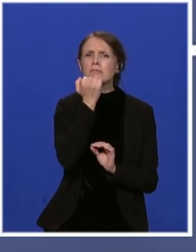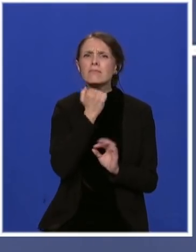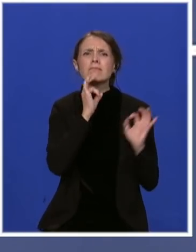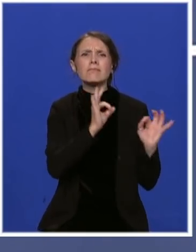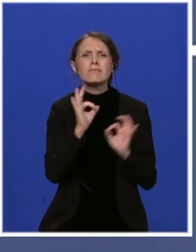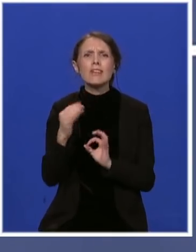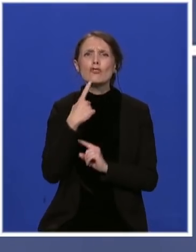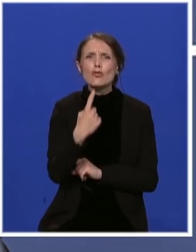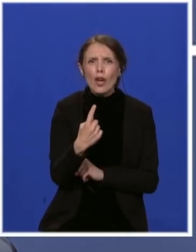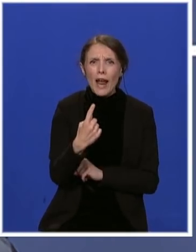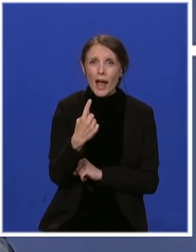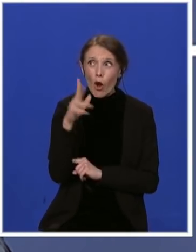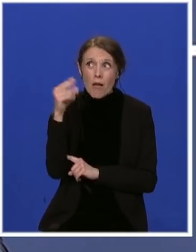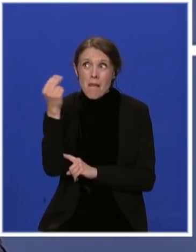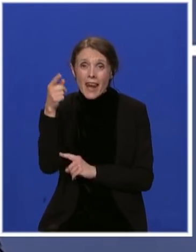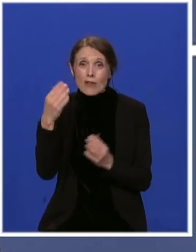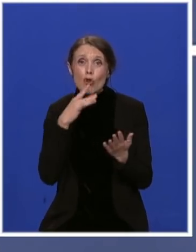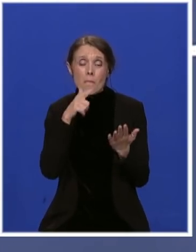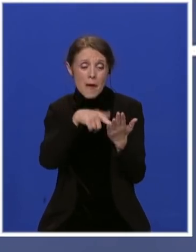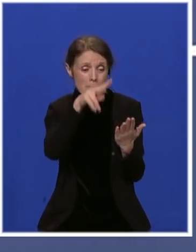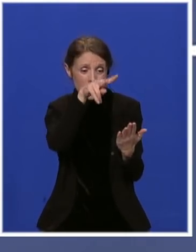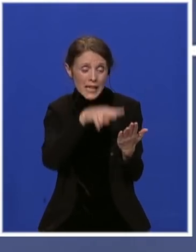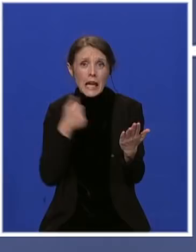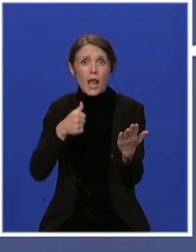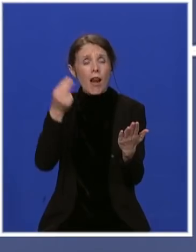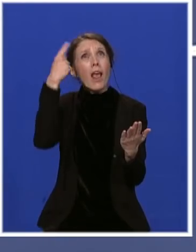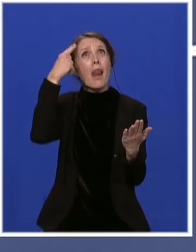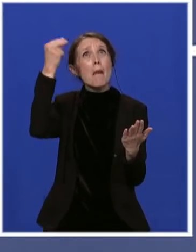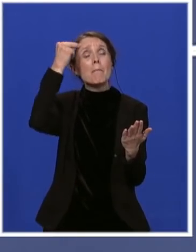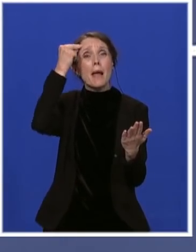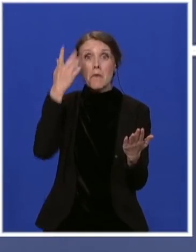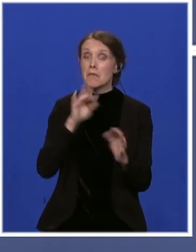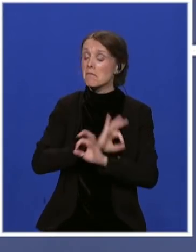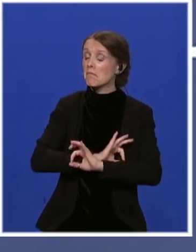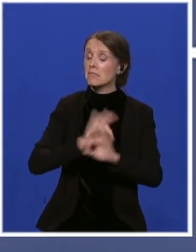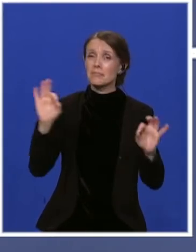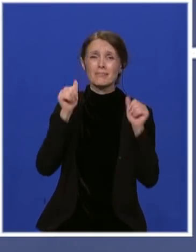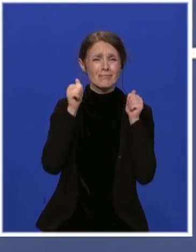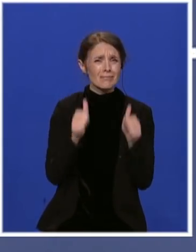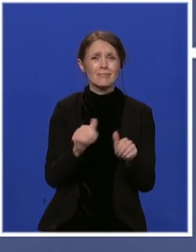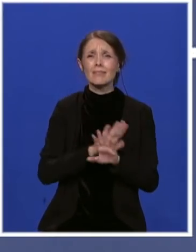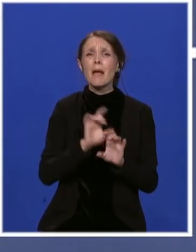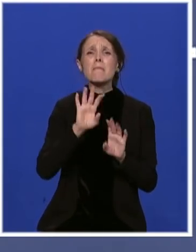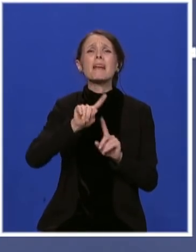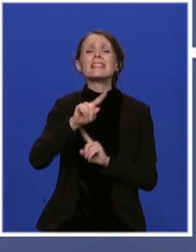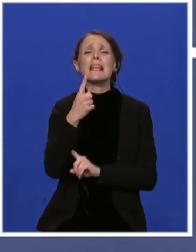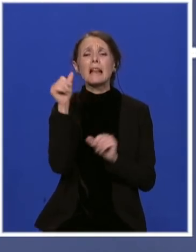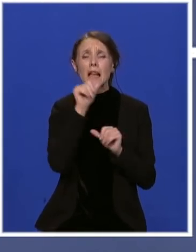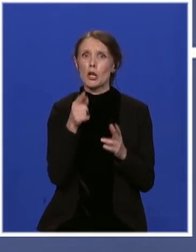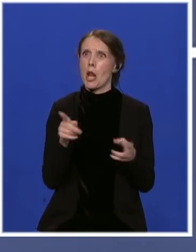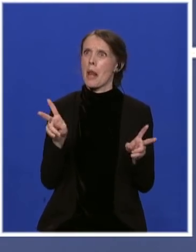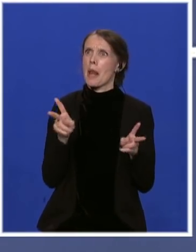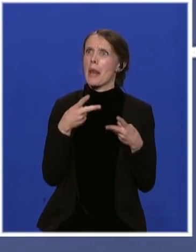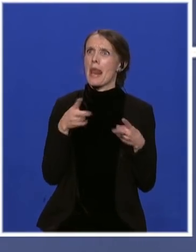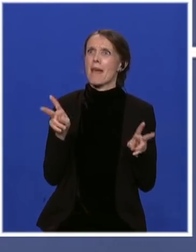li ima nešto, dakle, čitate Olivere ili ne, ali je bilo fantastično, apsolutno bez i nemoguće da